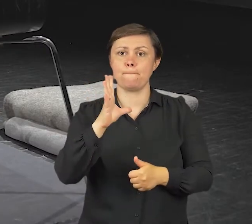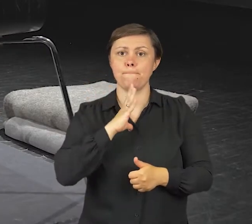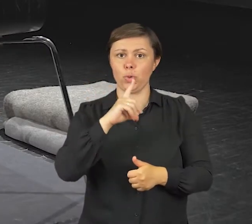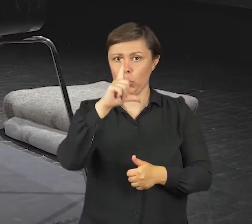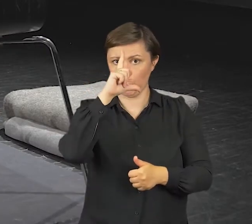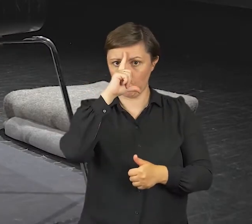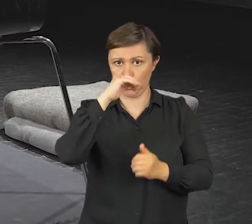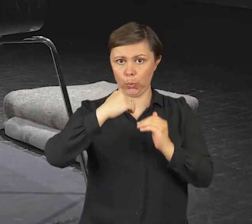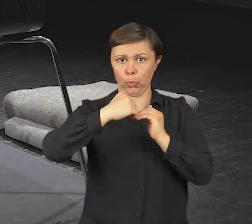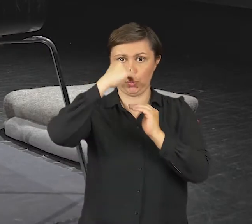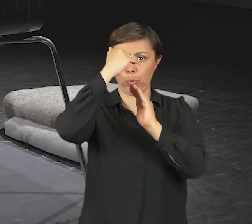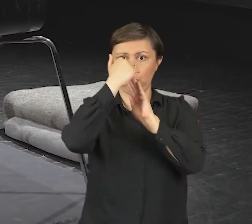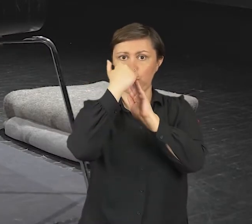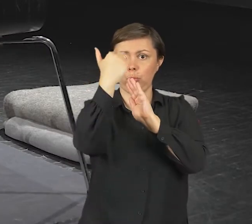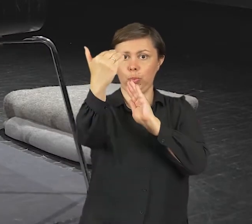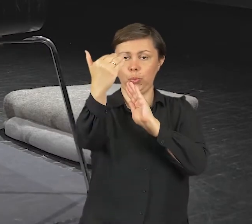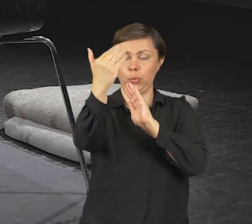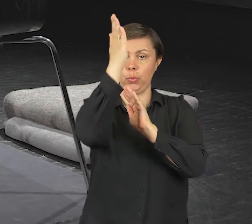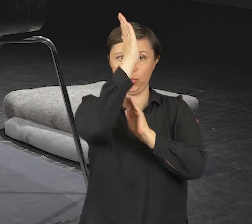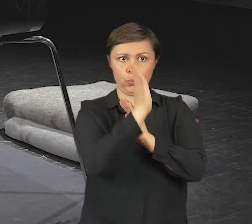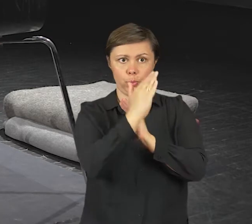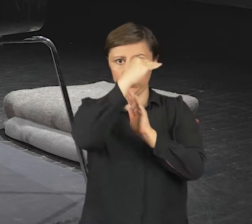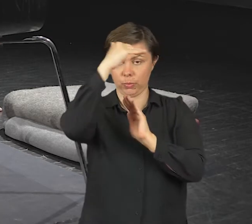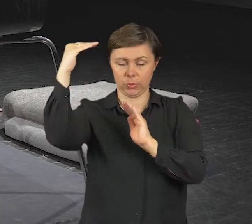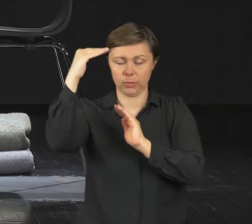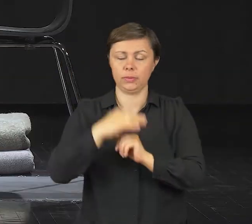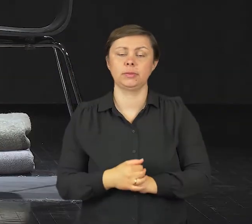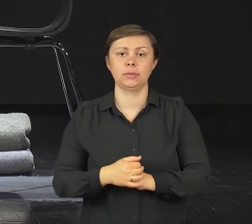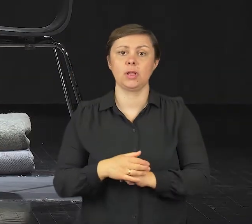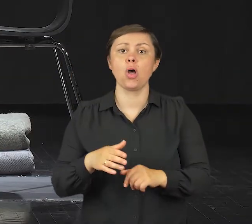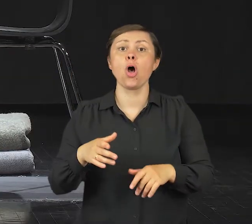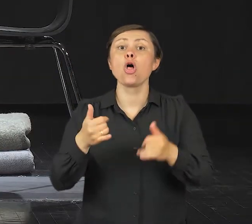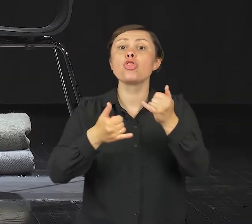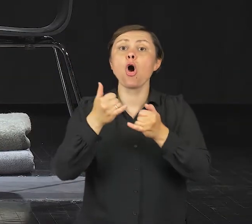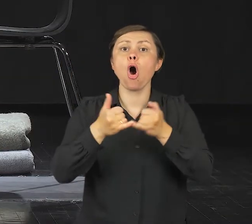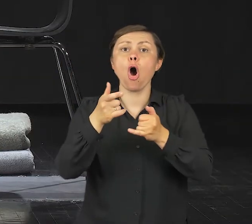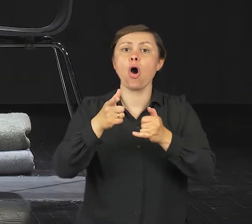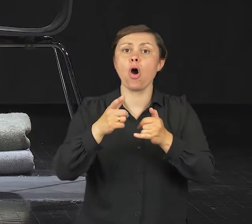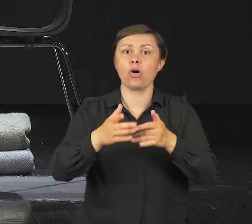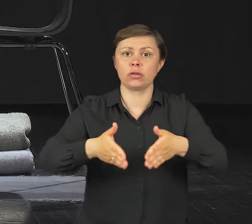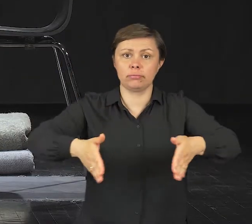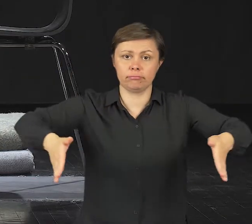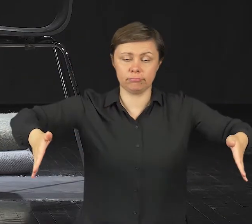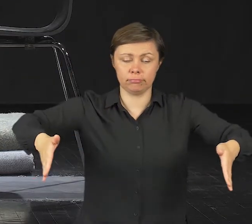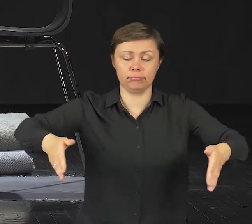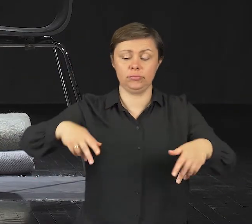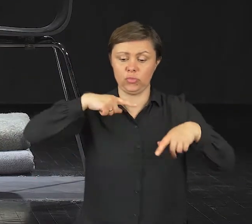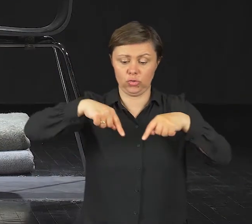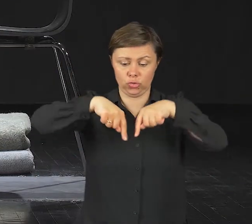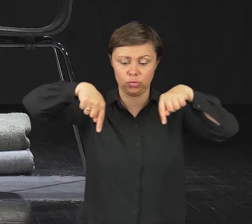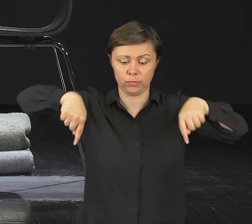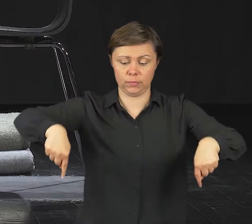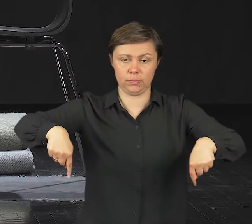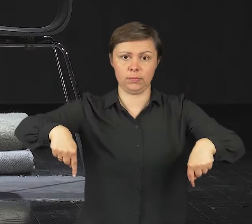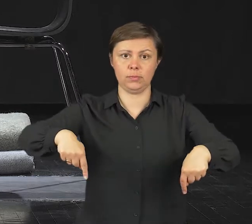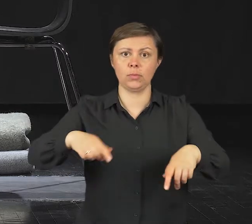równolegle ustawiony względem podłogi. Szeroko rozstawione nogi, w tej pozycji to podstawa,